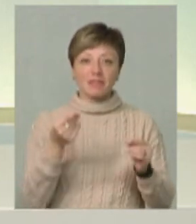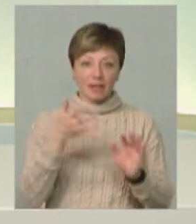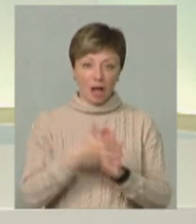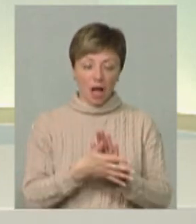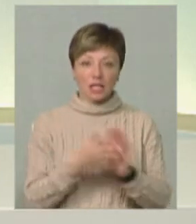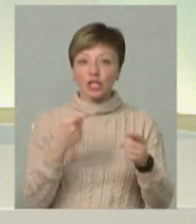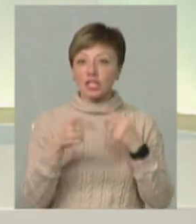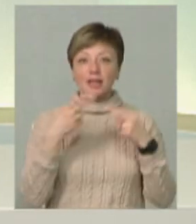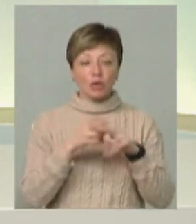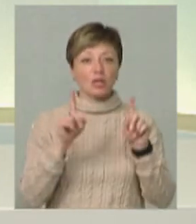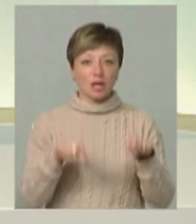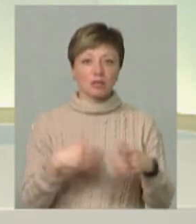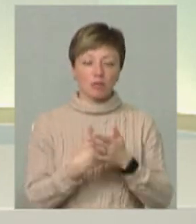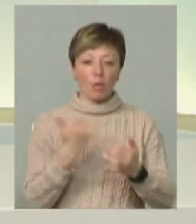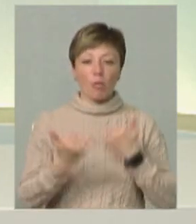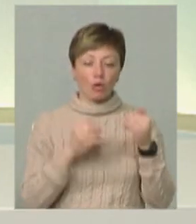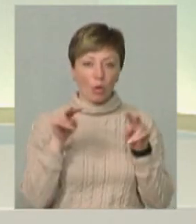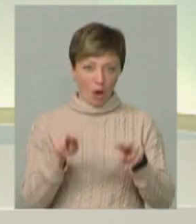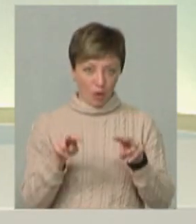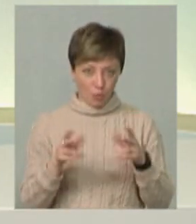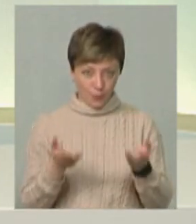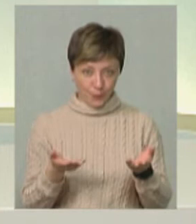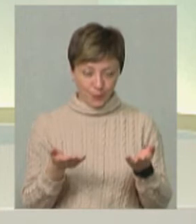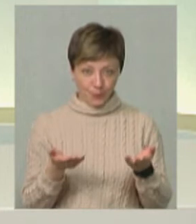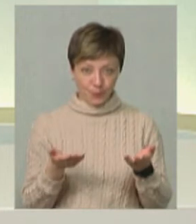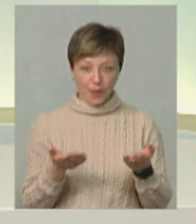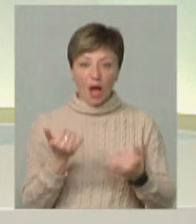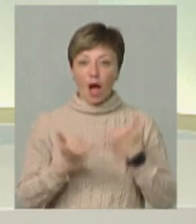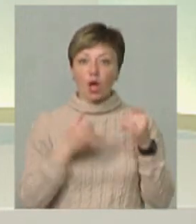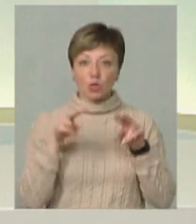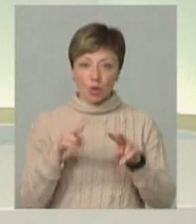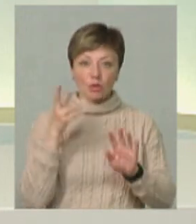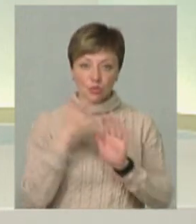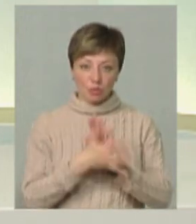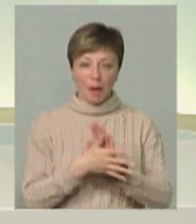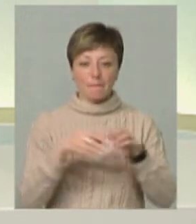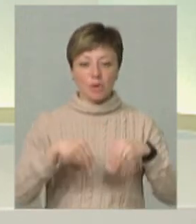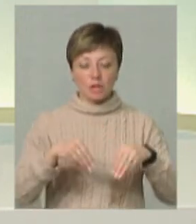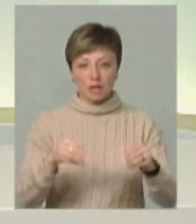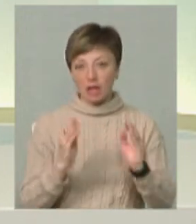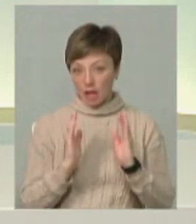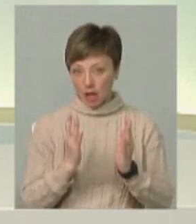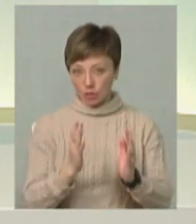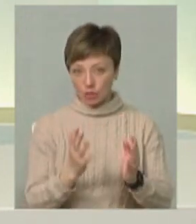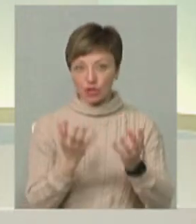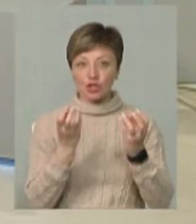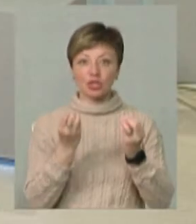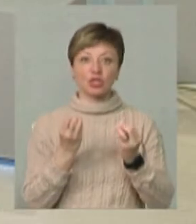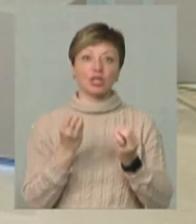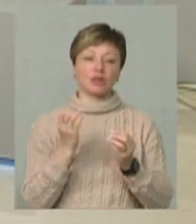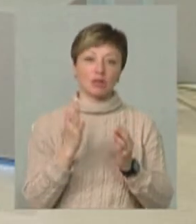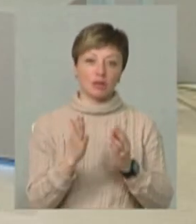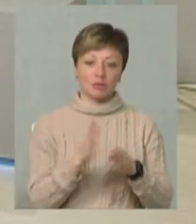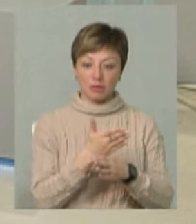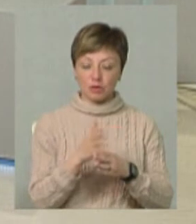І інші технології також, дивіться, по догляду. Догляд ми розуміємо. От ми посадили рядочок, посадили ще один рядочок – це